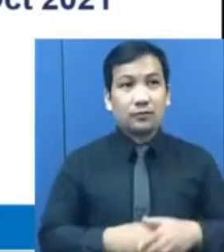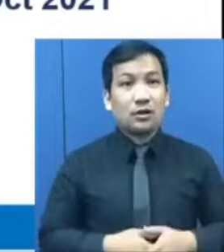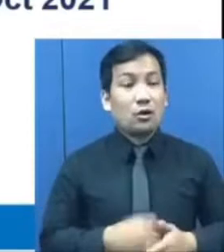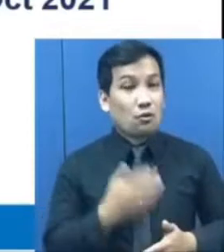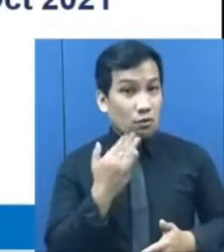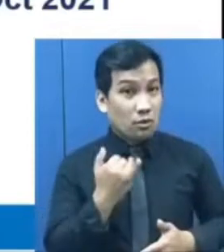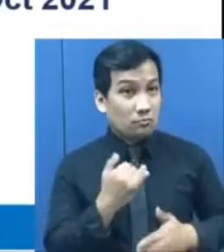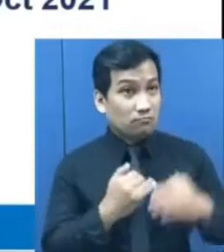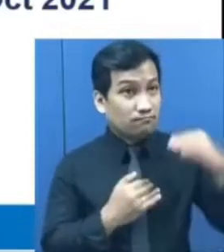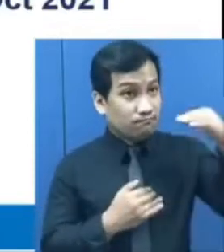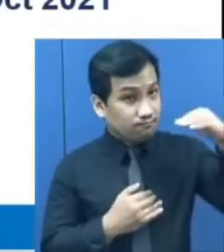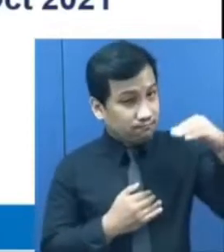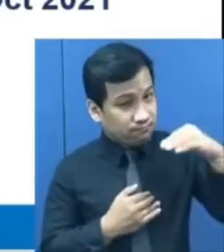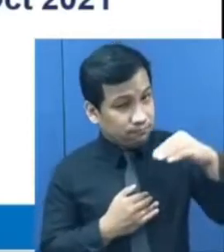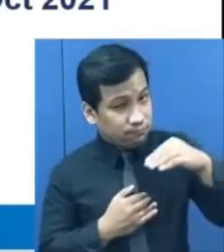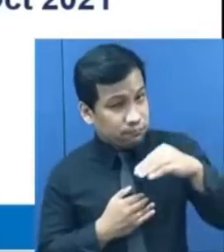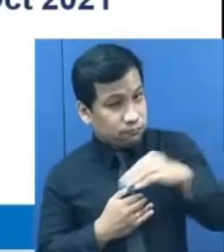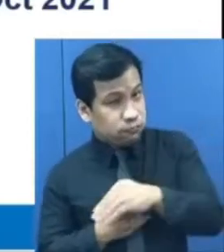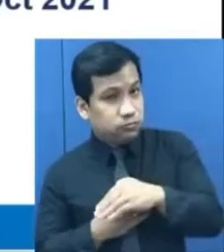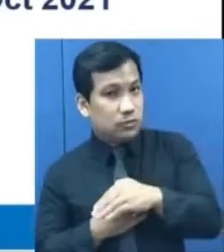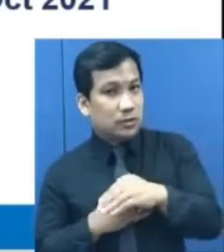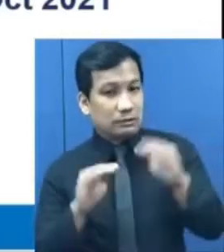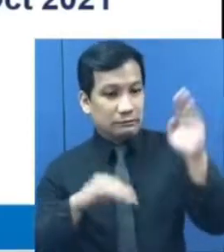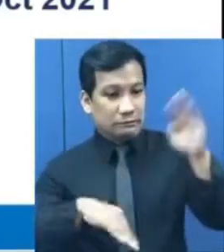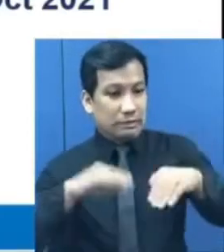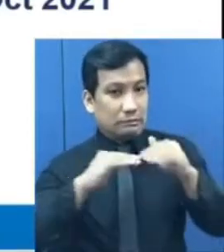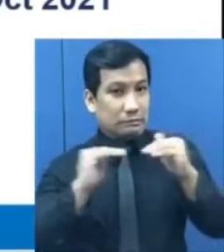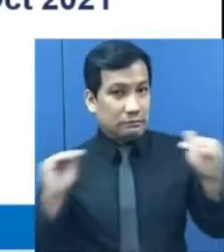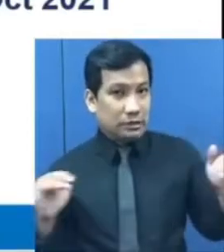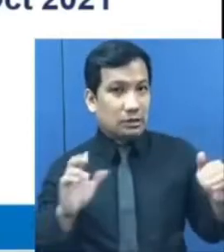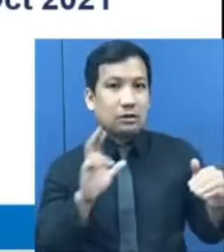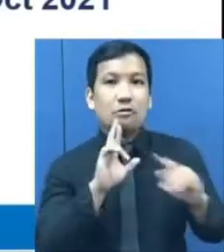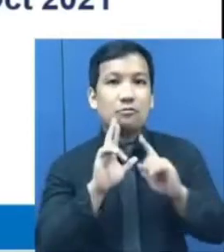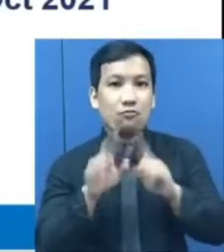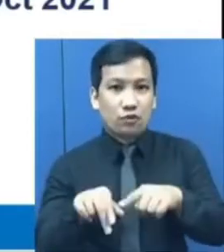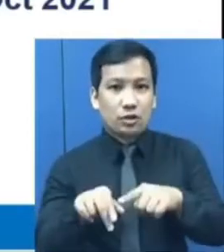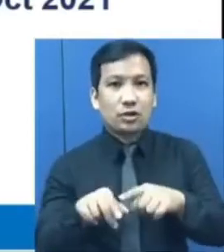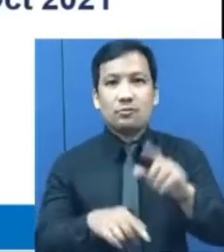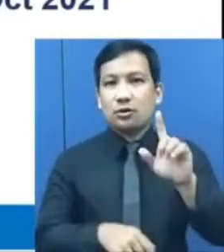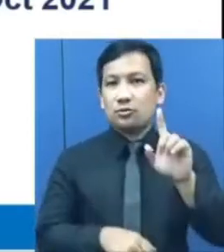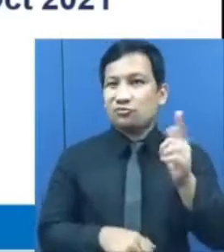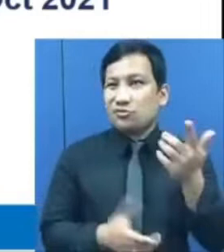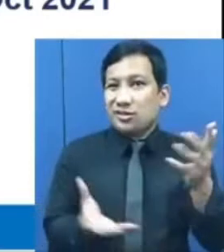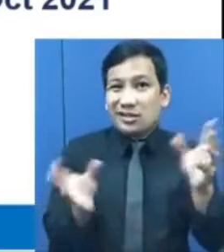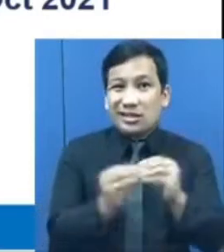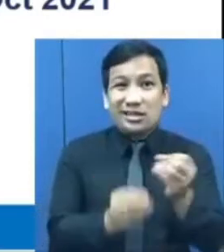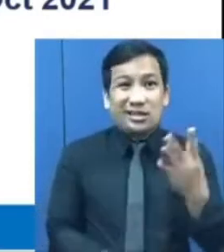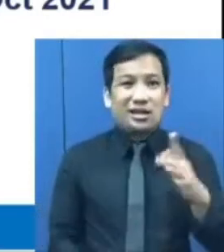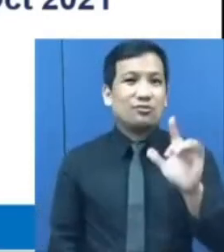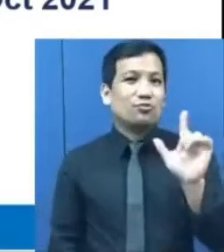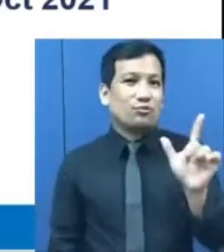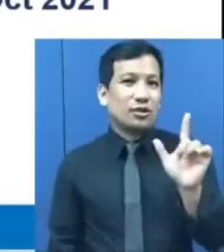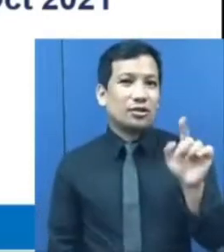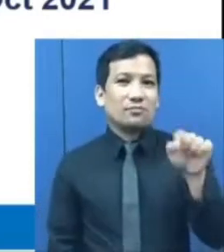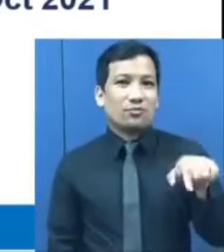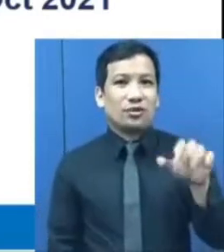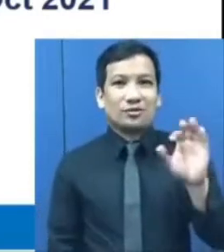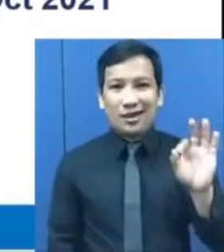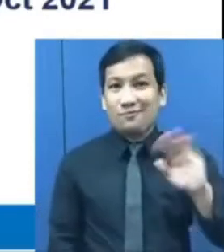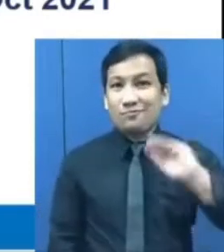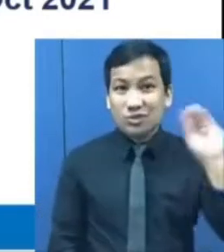ay mas mababa kumpara sa nai-report noong Hulyo 2021 na nasa 20,9%